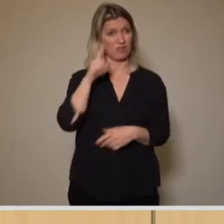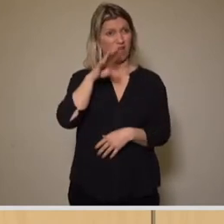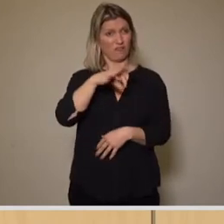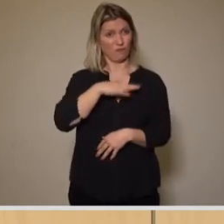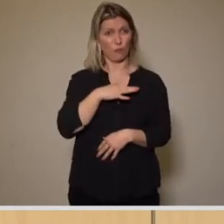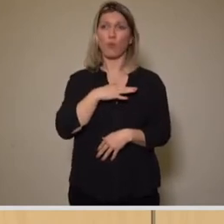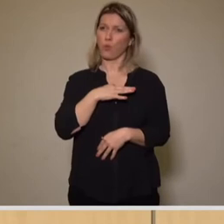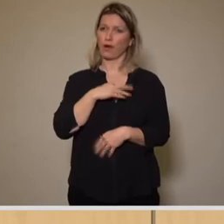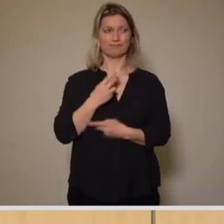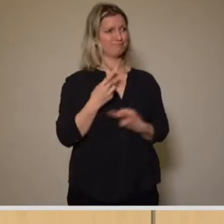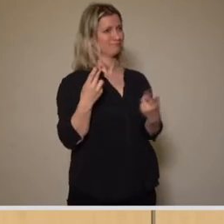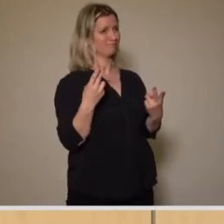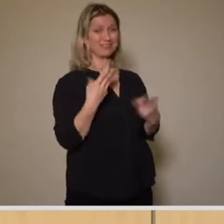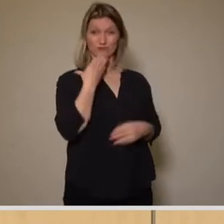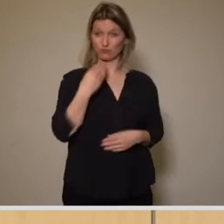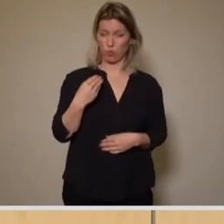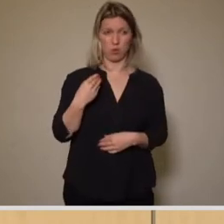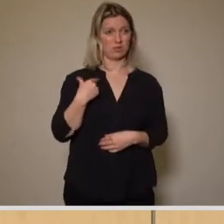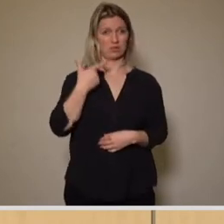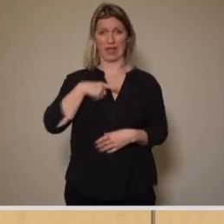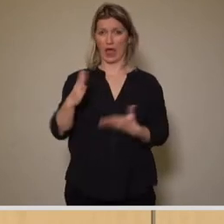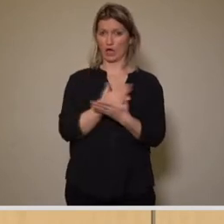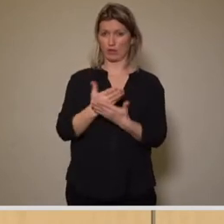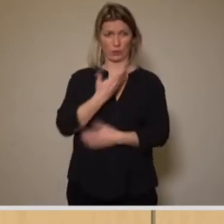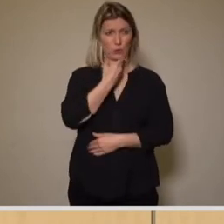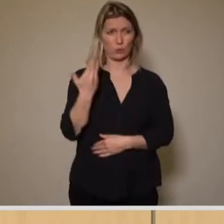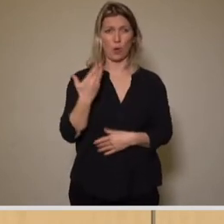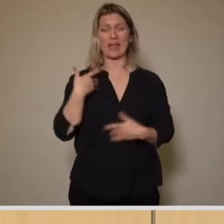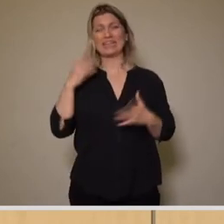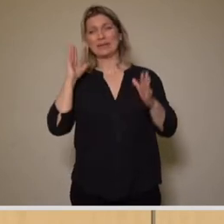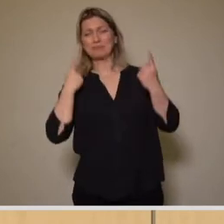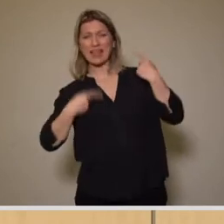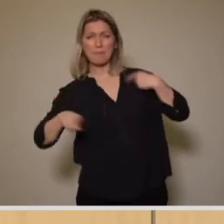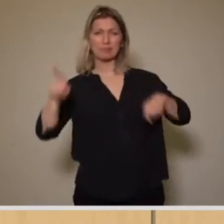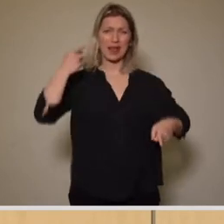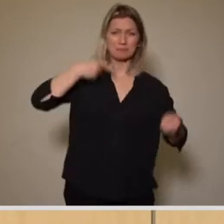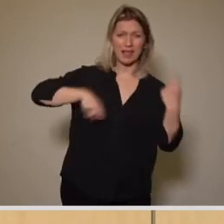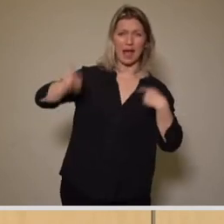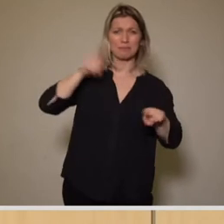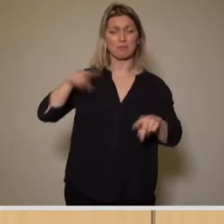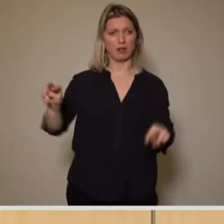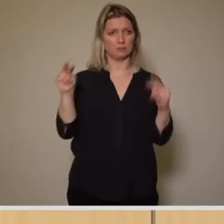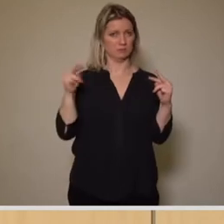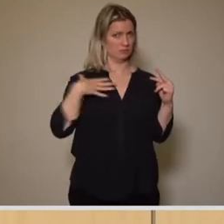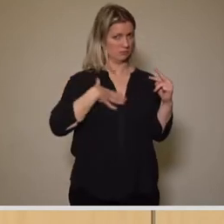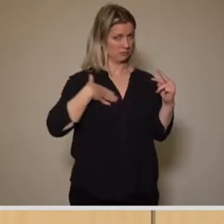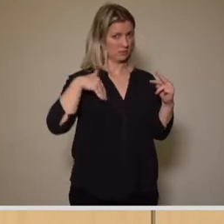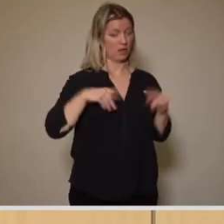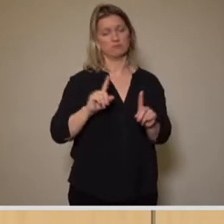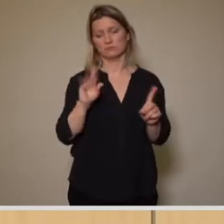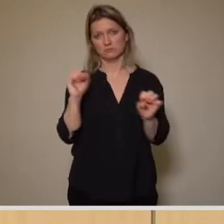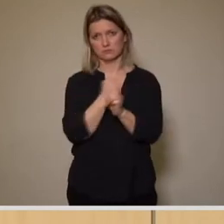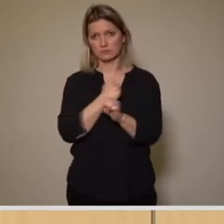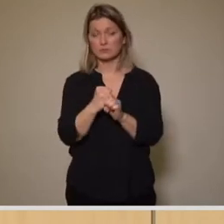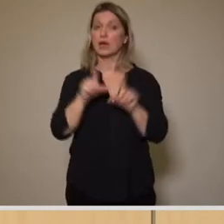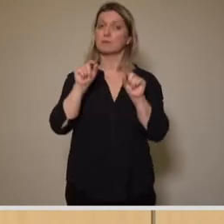wenn wir keine Entscheidung treffen oder wenn wir uns in Formelkompromisse flüchten. Nein, ich glaube, wir müssen dann tatsächlich auch zusammenkommen und gucken, was ist